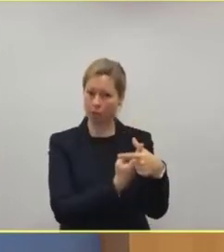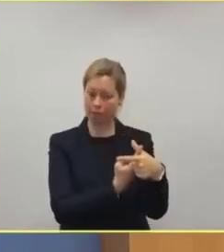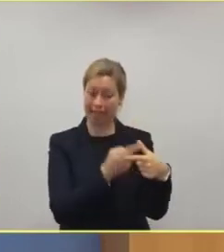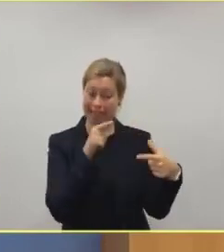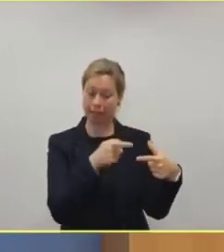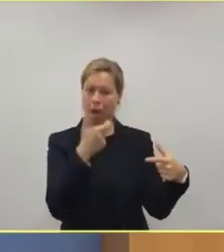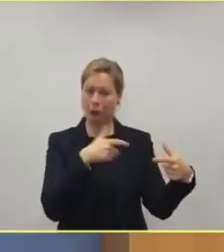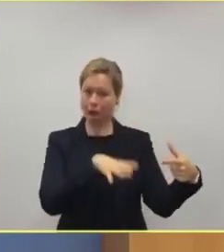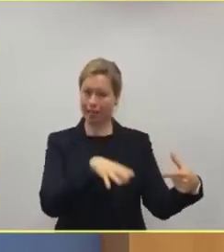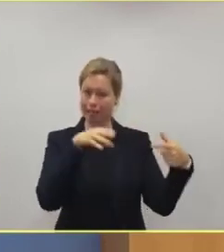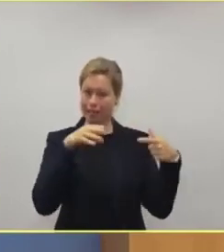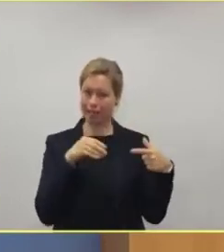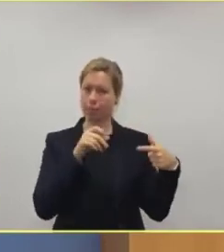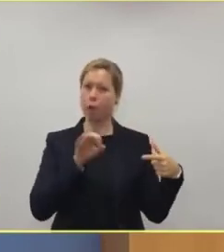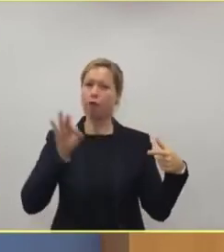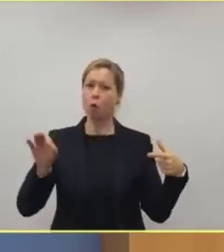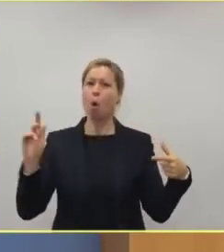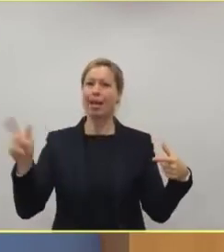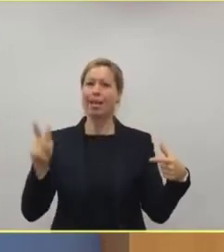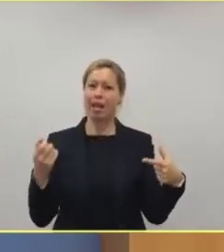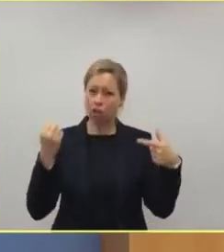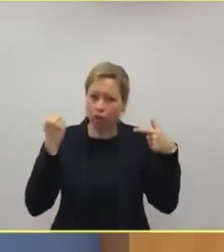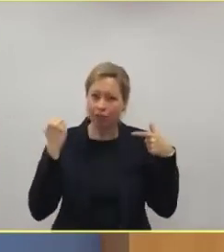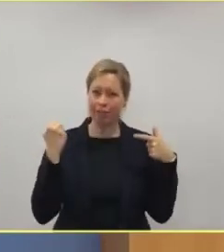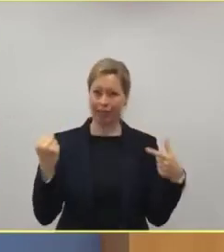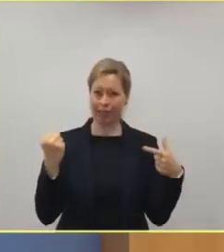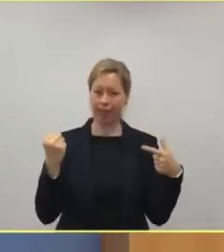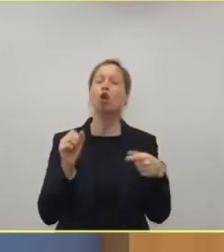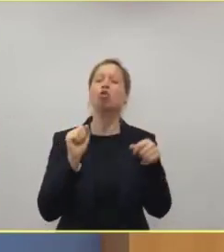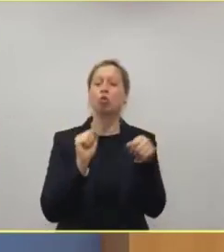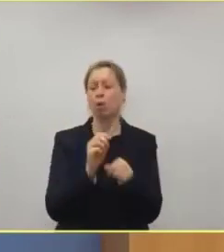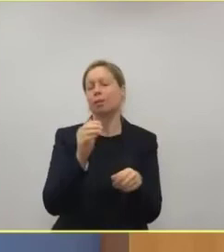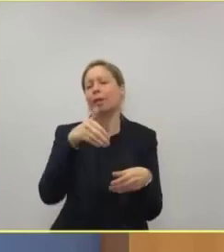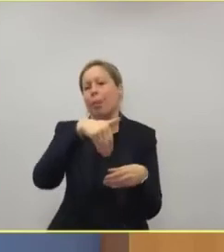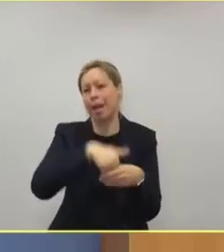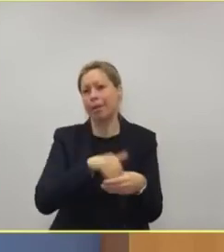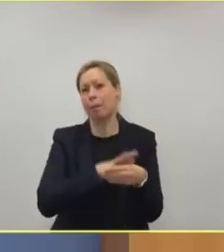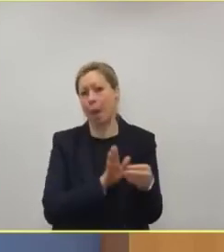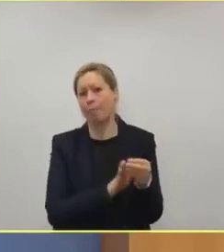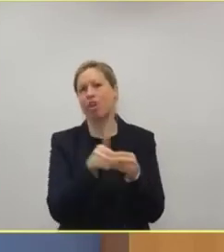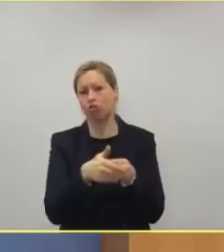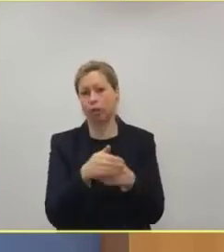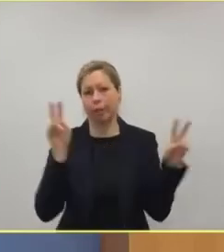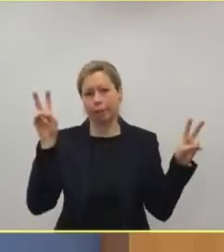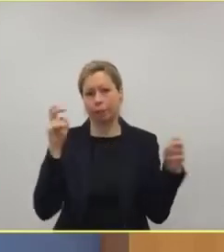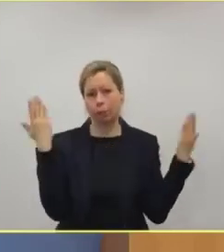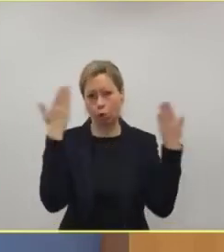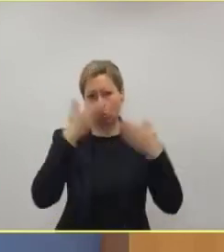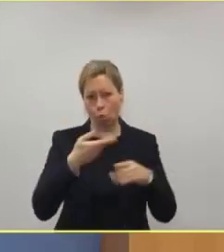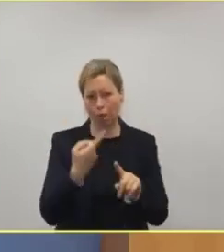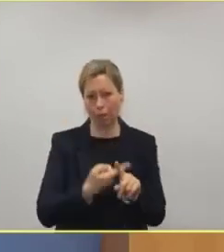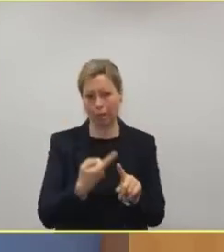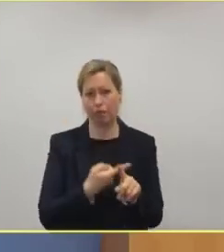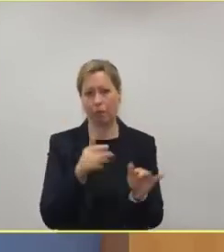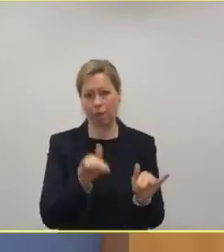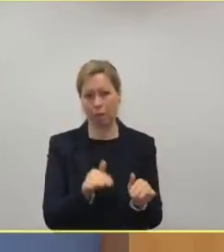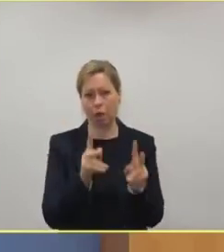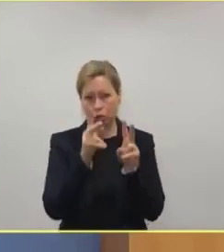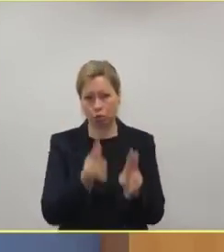Natürlich verbindet sich damit eine Dunkelziffer. Aber ich möchte es ein bisschen positiv wenden. Es gibt ja durchaus auch eine Diskussion, die wir auch seitens der